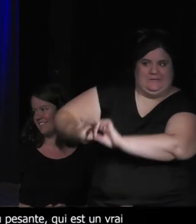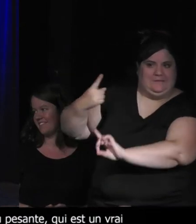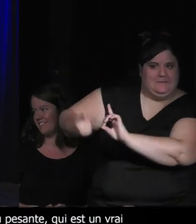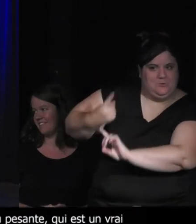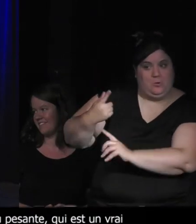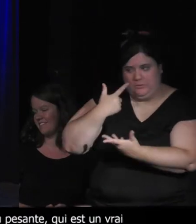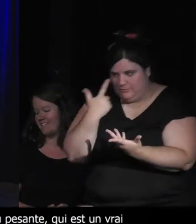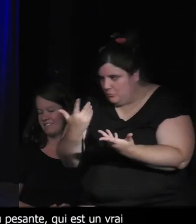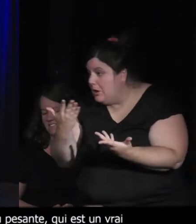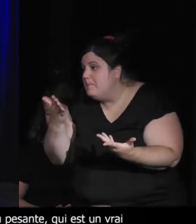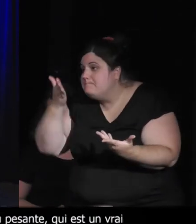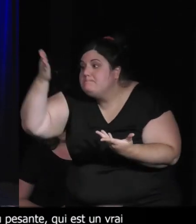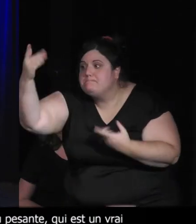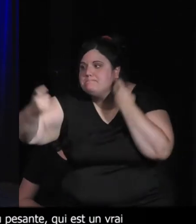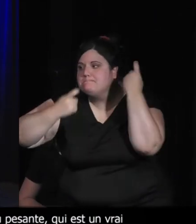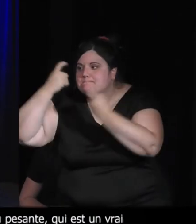'intéressera à un peu de prospective.